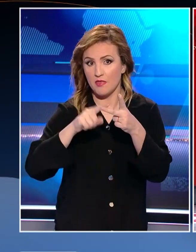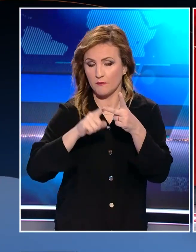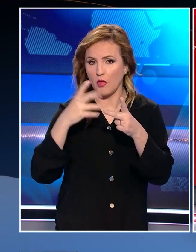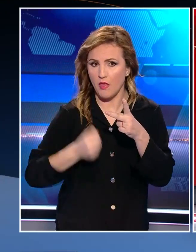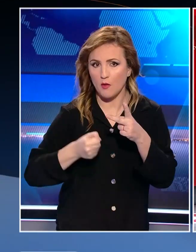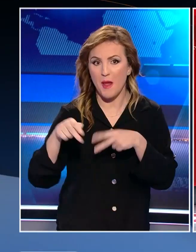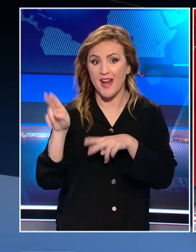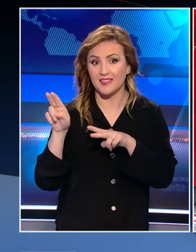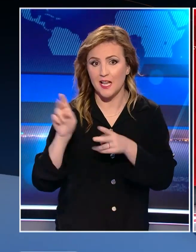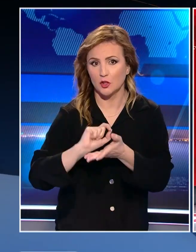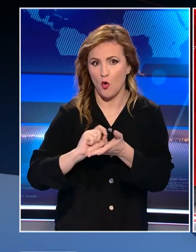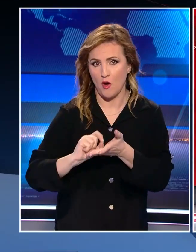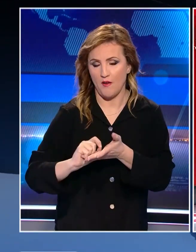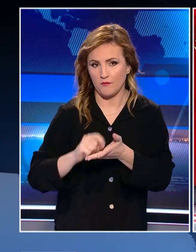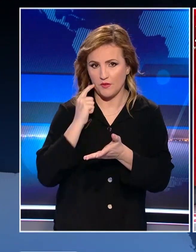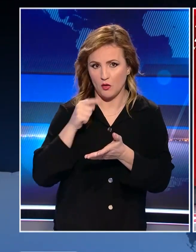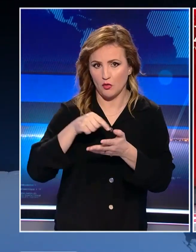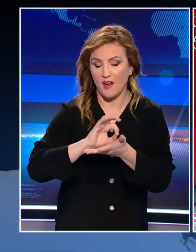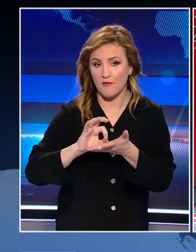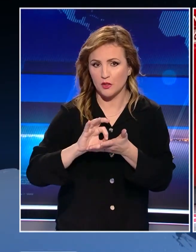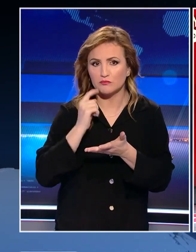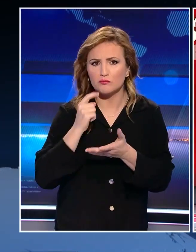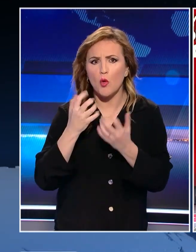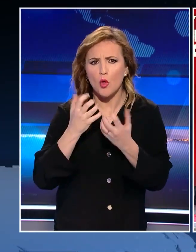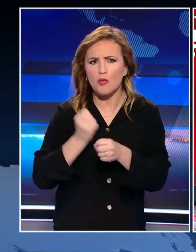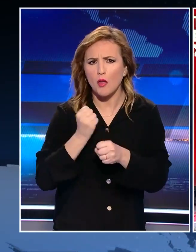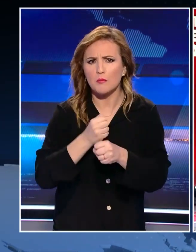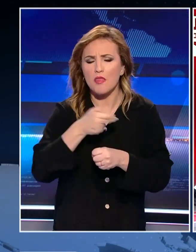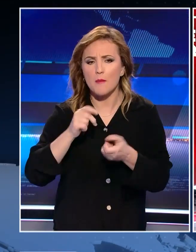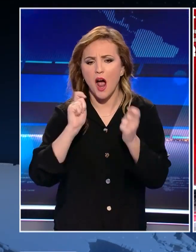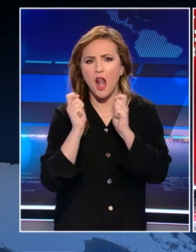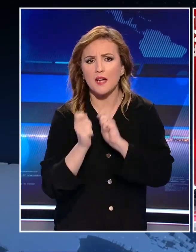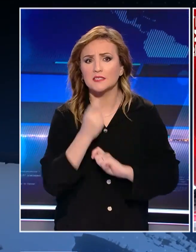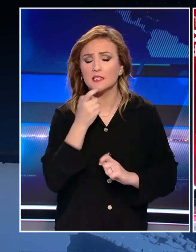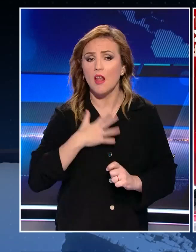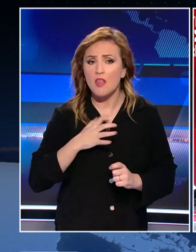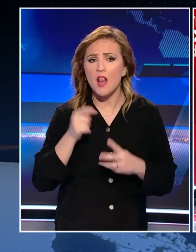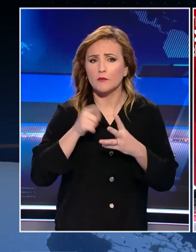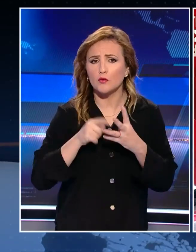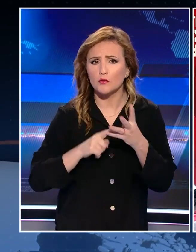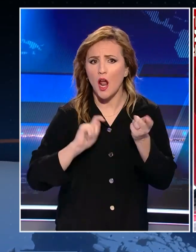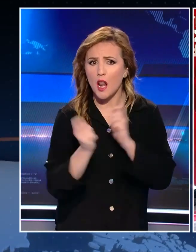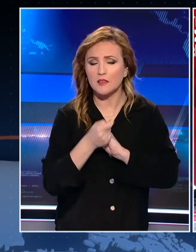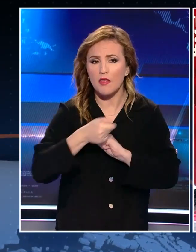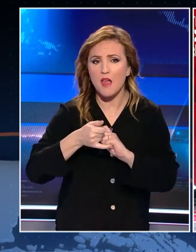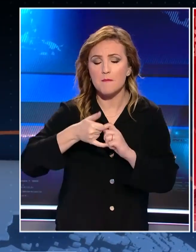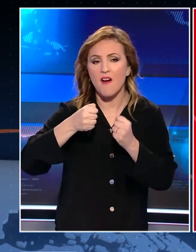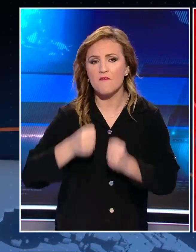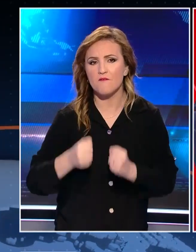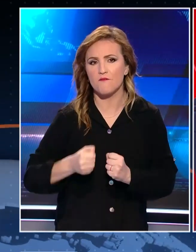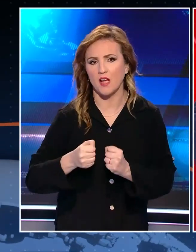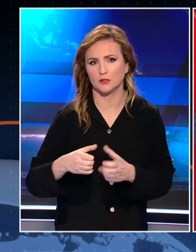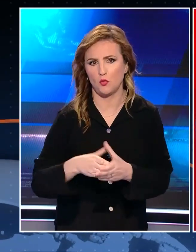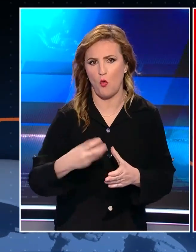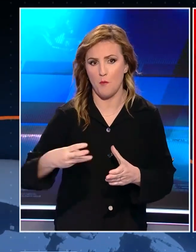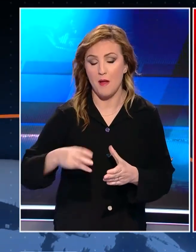εκτελεστικό γραφείο το οποίο θα δουλέψει πάνω στις αλλαγές που θέλει ο Στέφανος Κασελάκης να γίνουν στην δομή του κόβατος, αφού